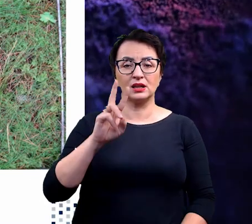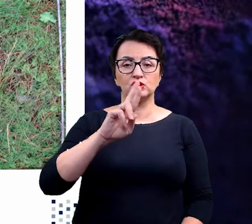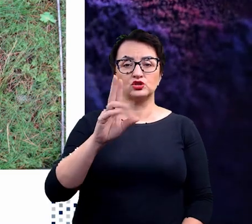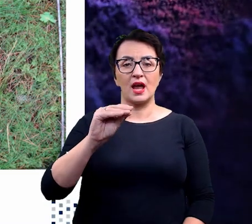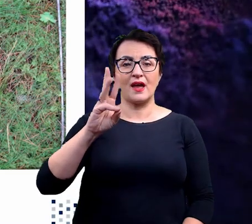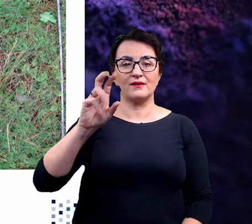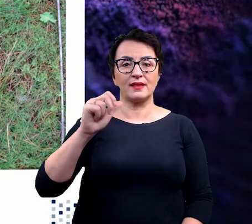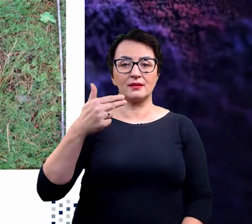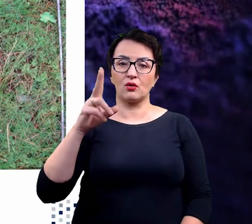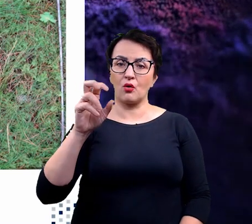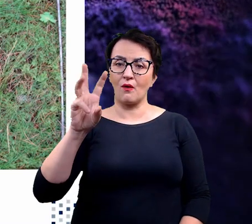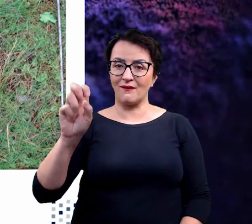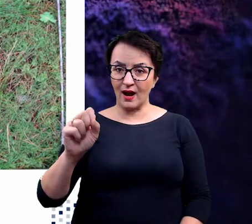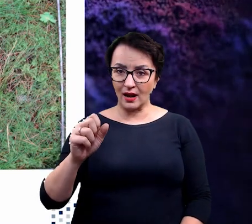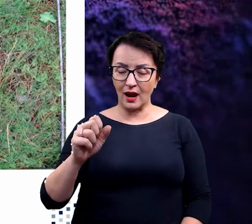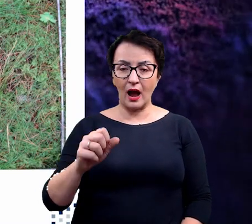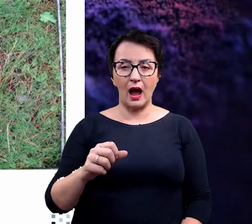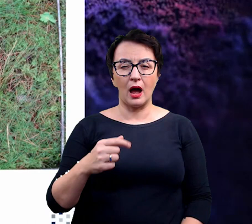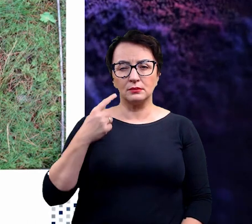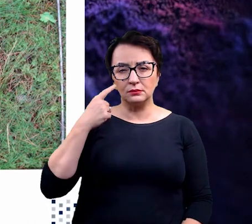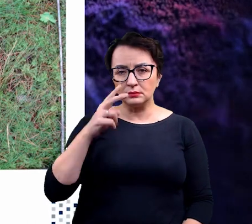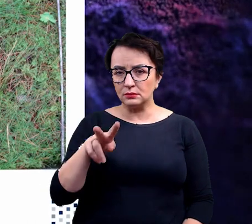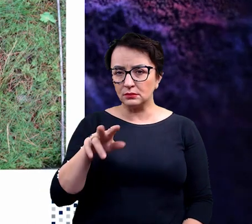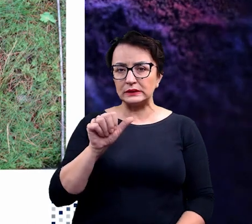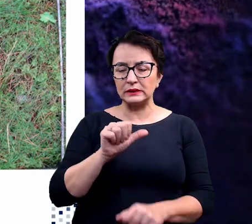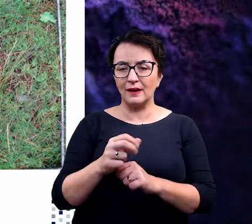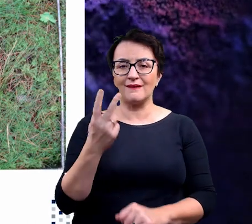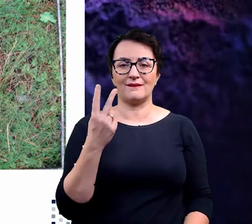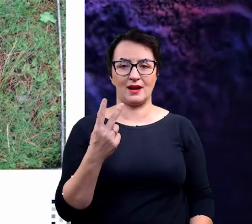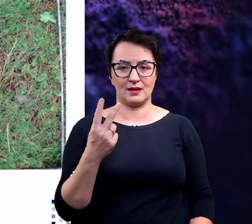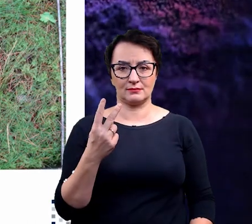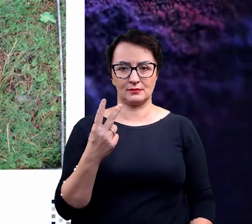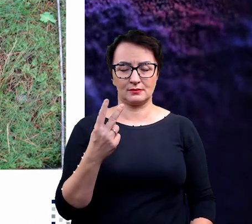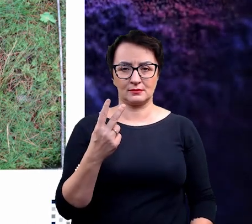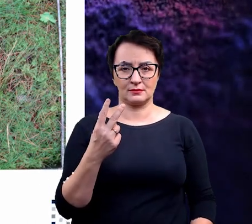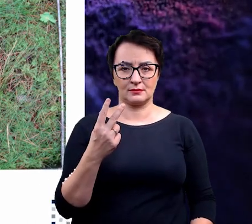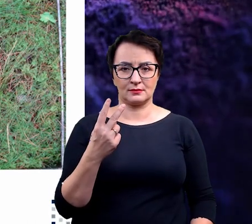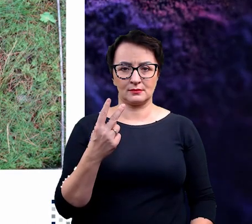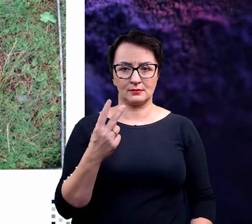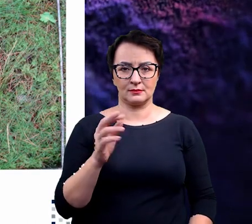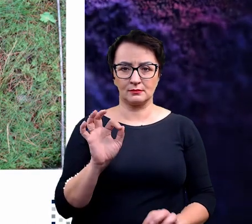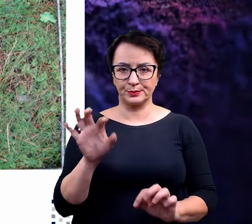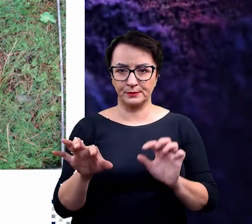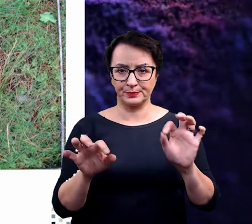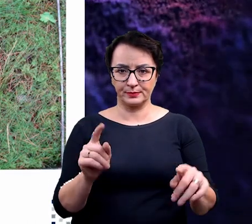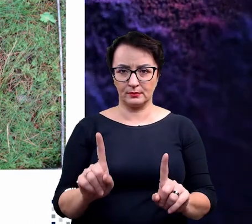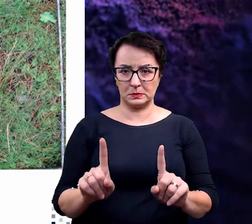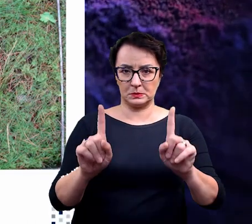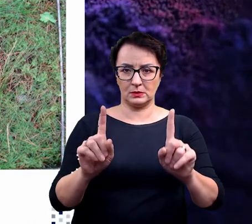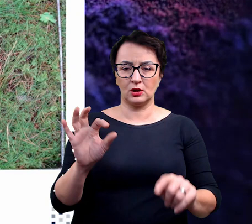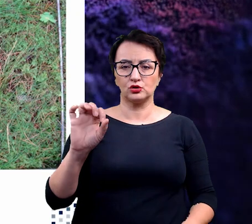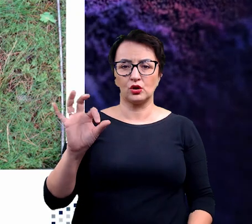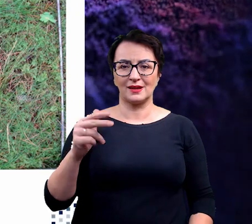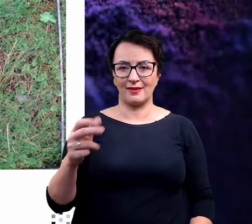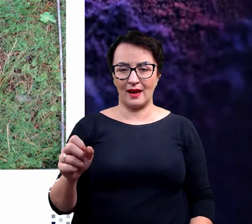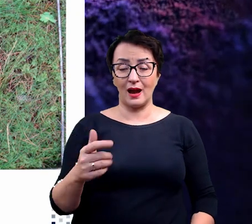i tutaj można przy odrobinie dobrej woli wypatrzeć dwie siewki sosny. Liczba